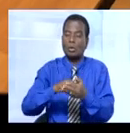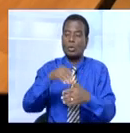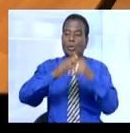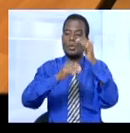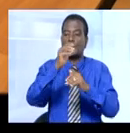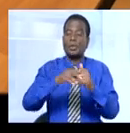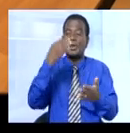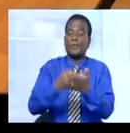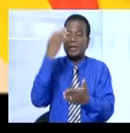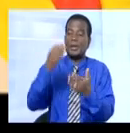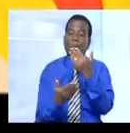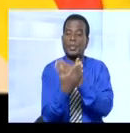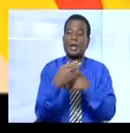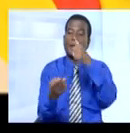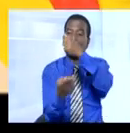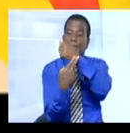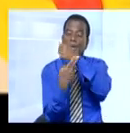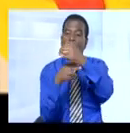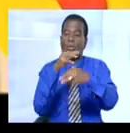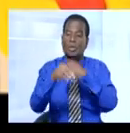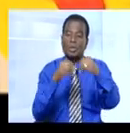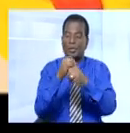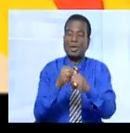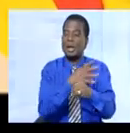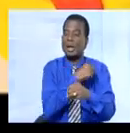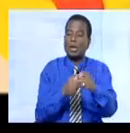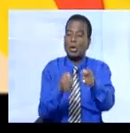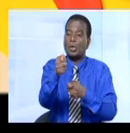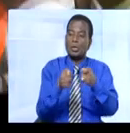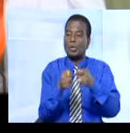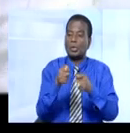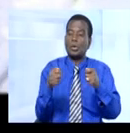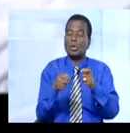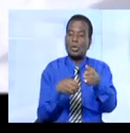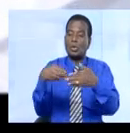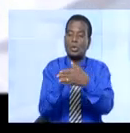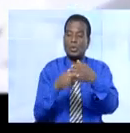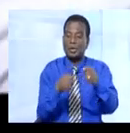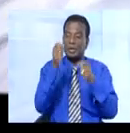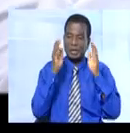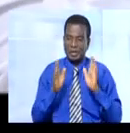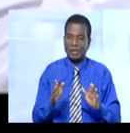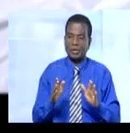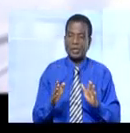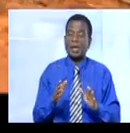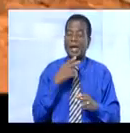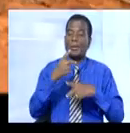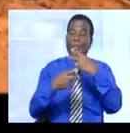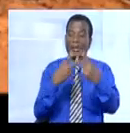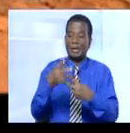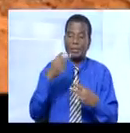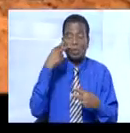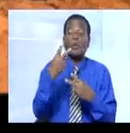mondiale, Ousmane Daganan, nouveau directeur des opérations de cette institution financière pour la Côte d'Ivoire, depuis janvier